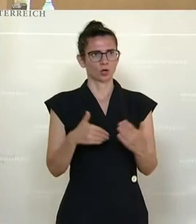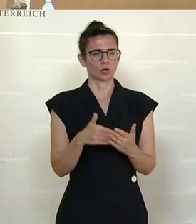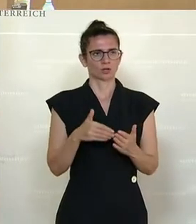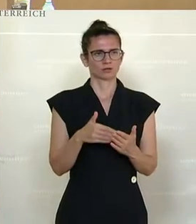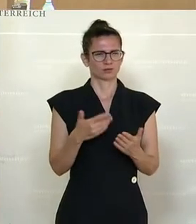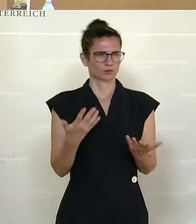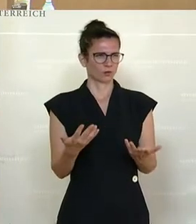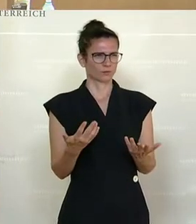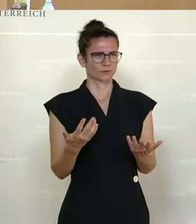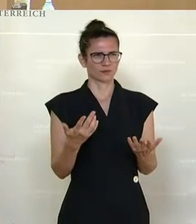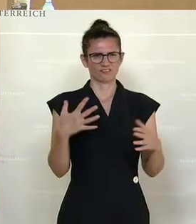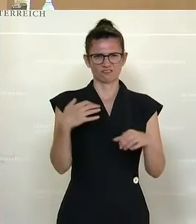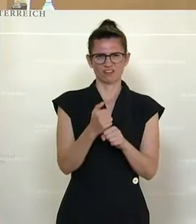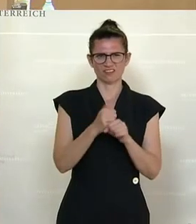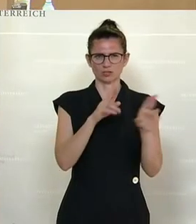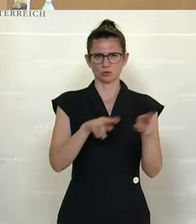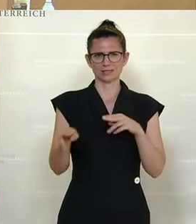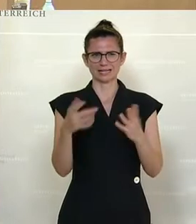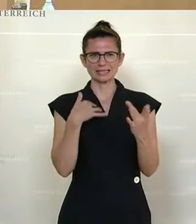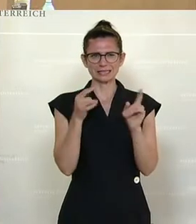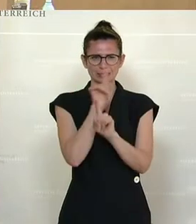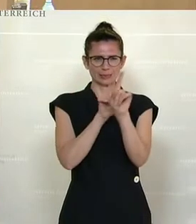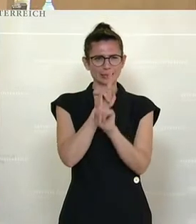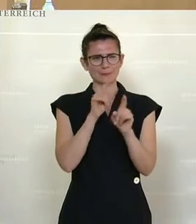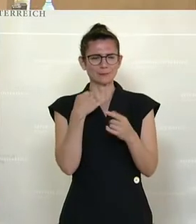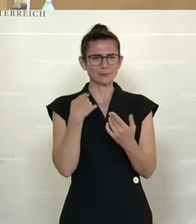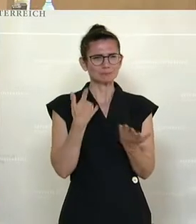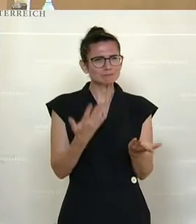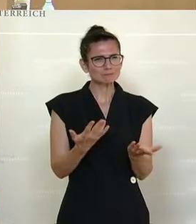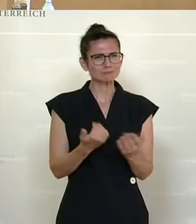solche, die verfassungsrechtlich eher bedenklich sind.